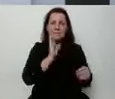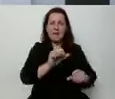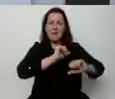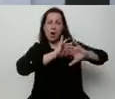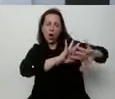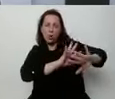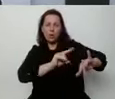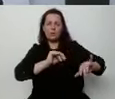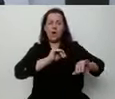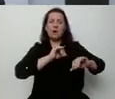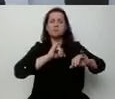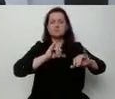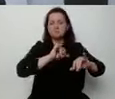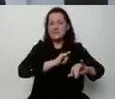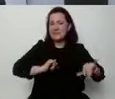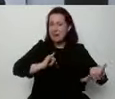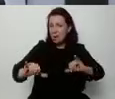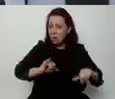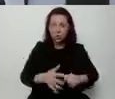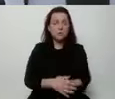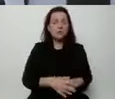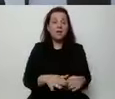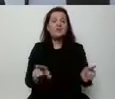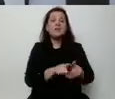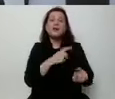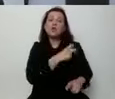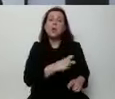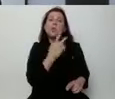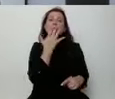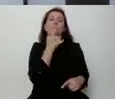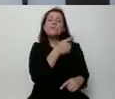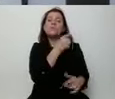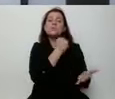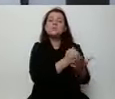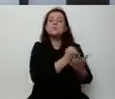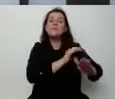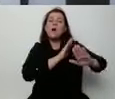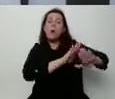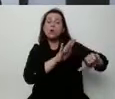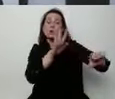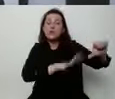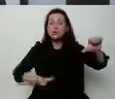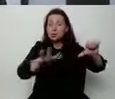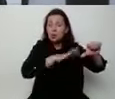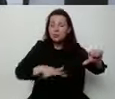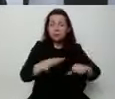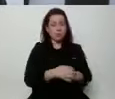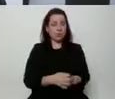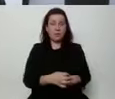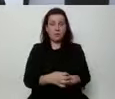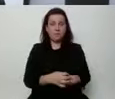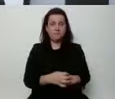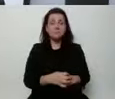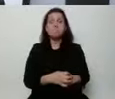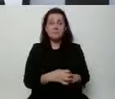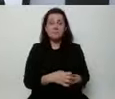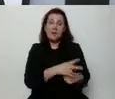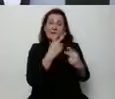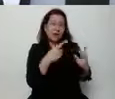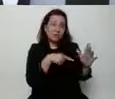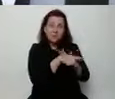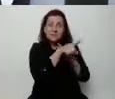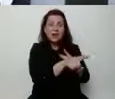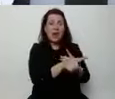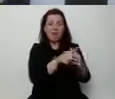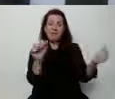samorządu. Mówił również o kwestii dotyczącej ochrony środowiska. O tym, że ważne dla niego jest walka z